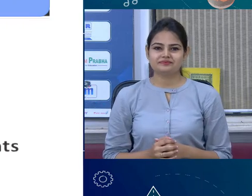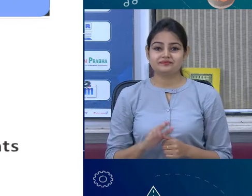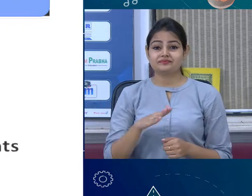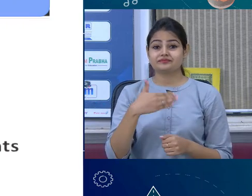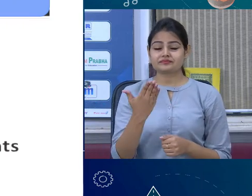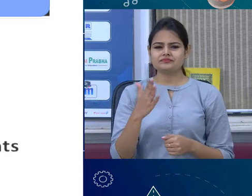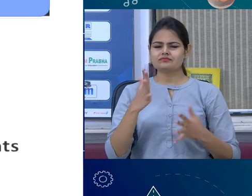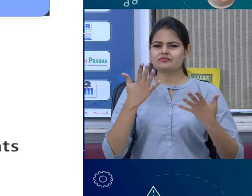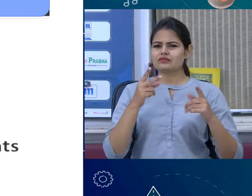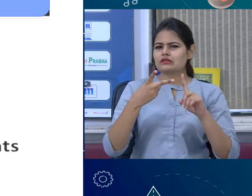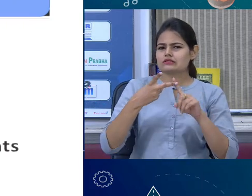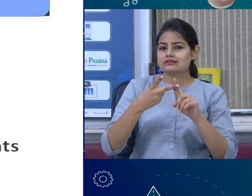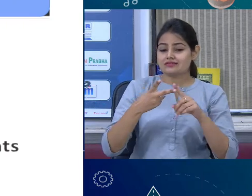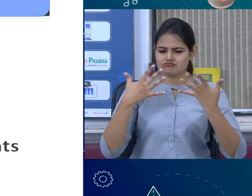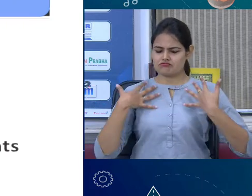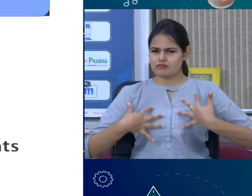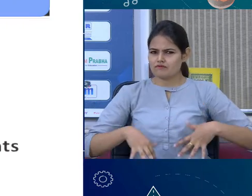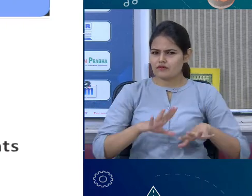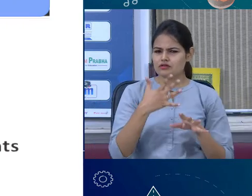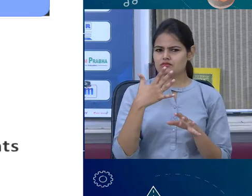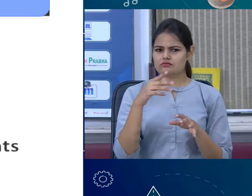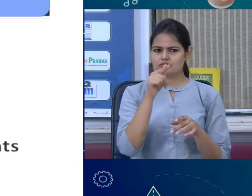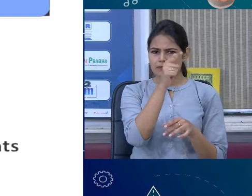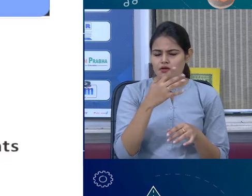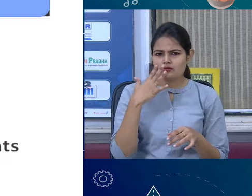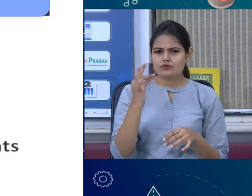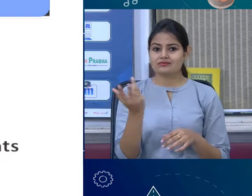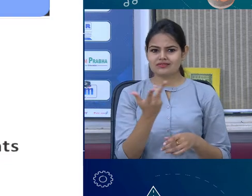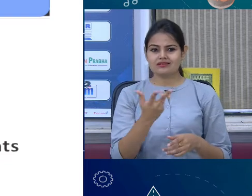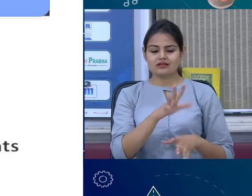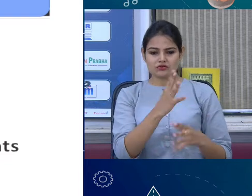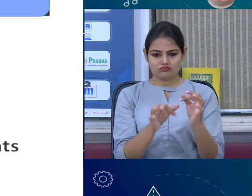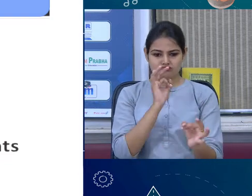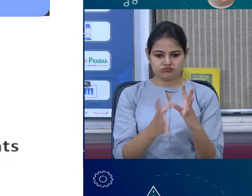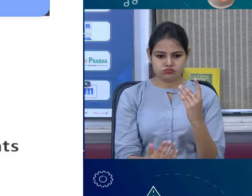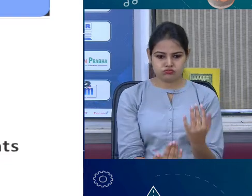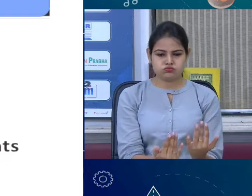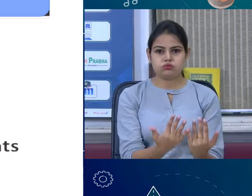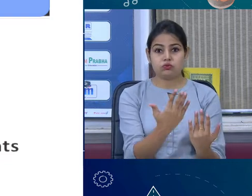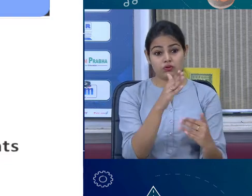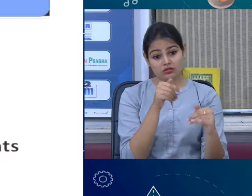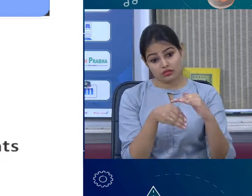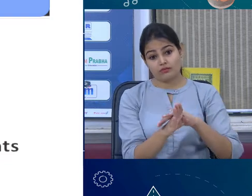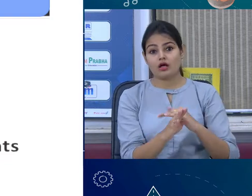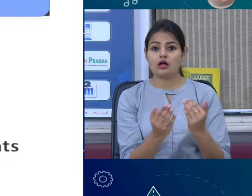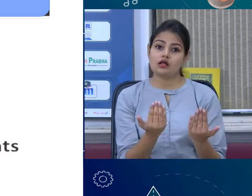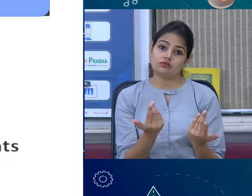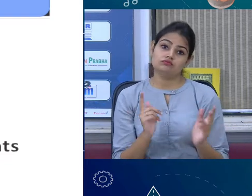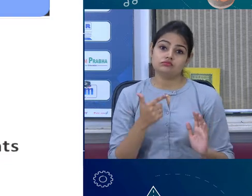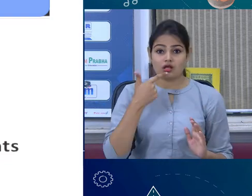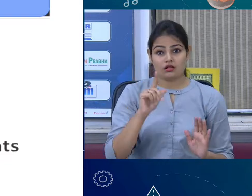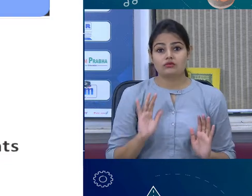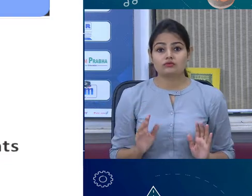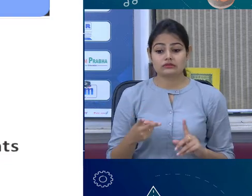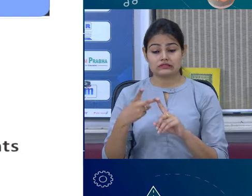property of metal is good conductivity of both heat and electricity and that's why all the electrical wires